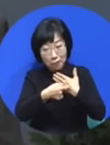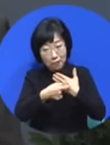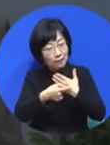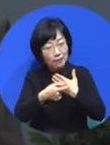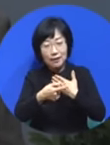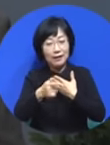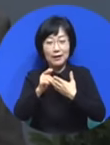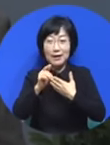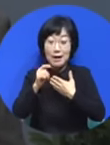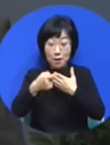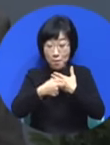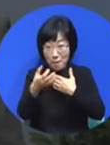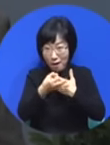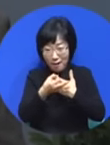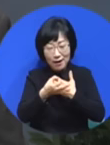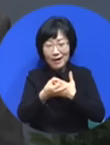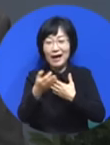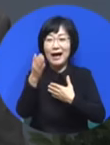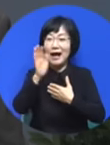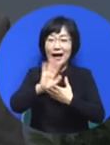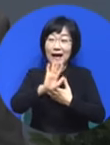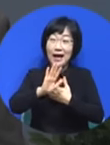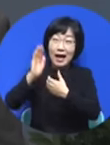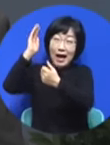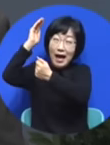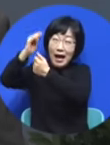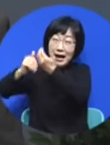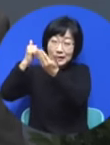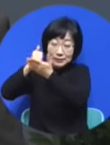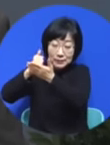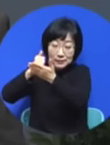하나님은 요셉에게 큰 능력을 주신 겁니다.